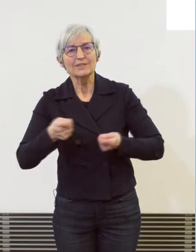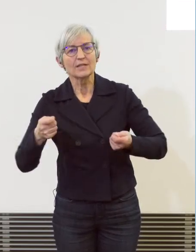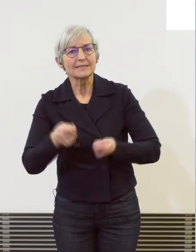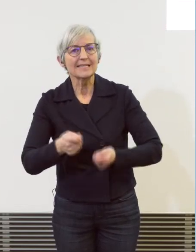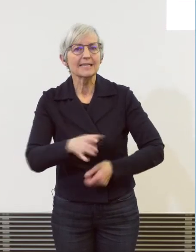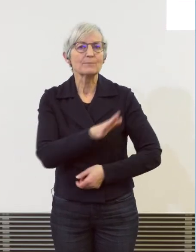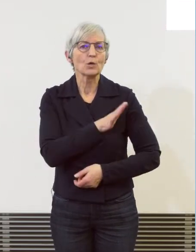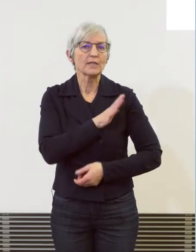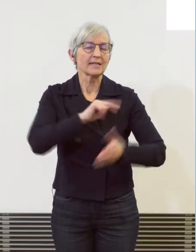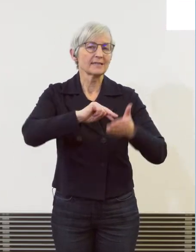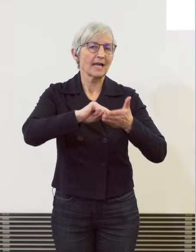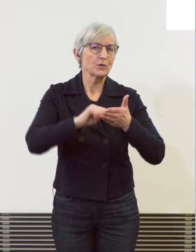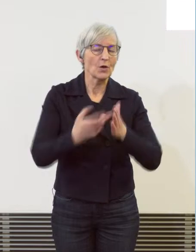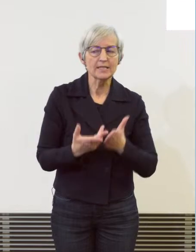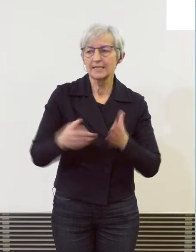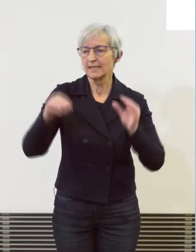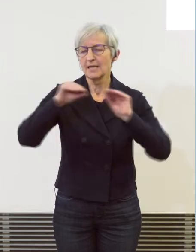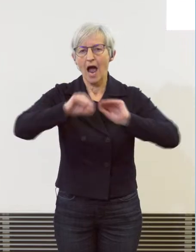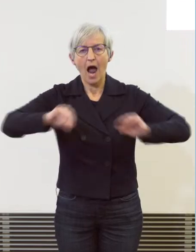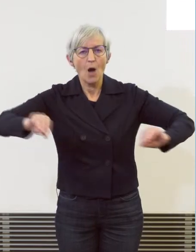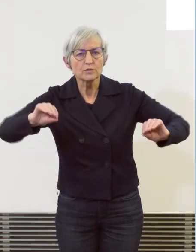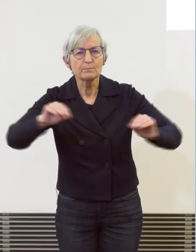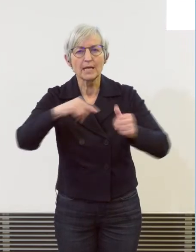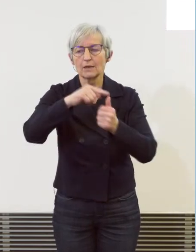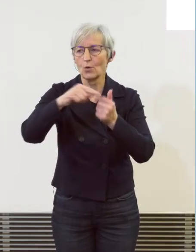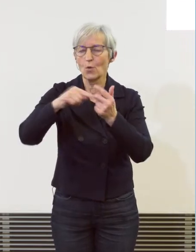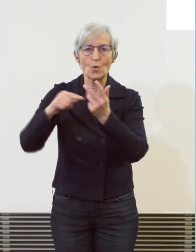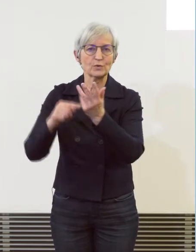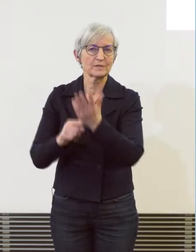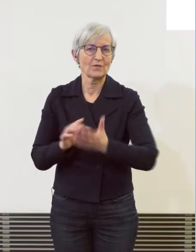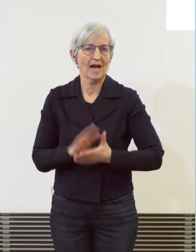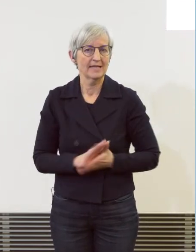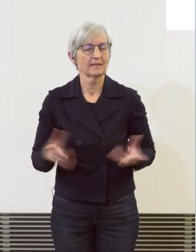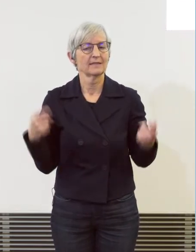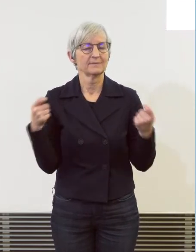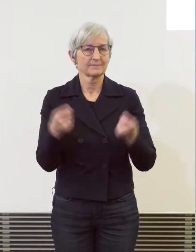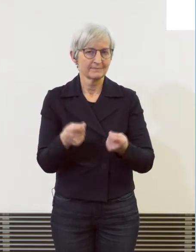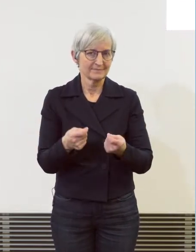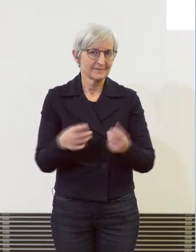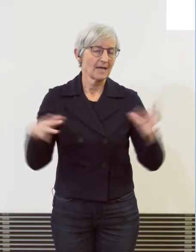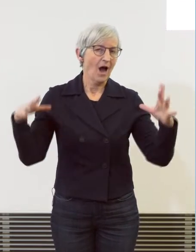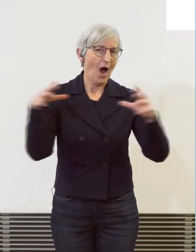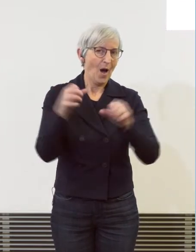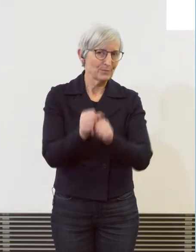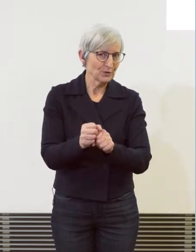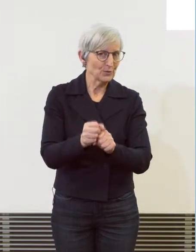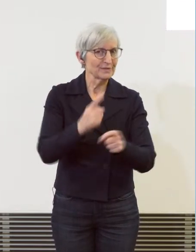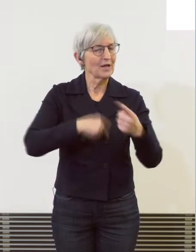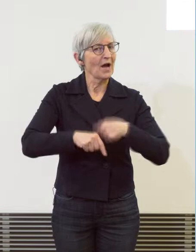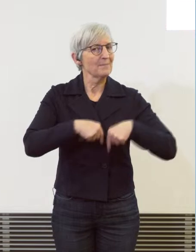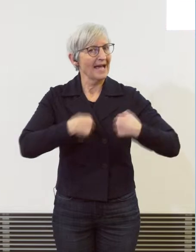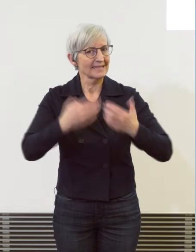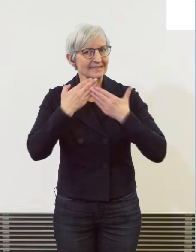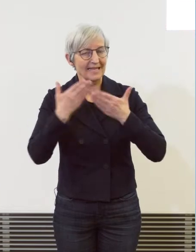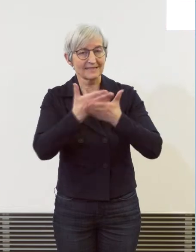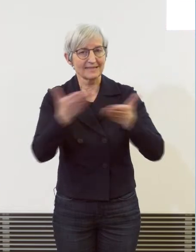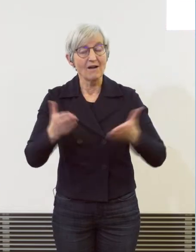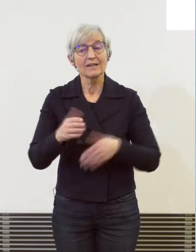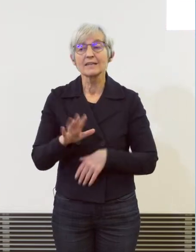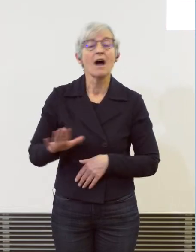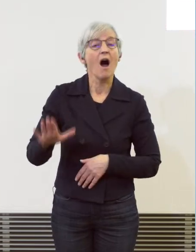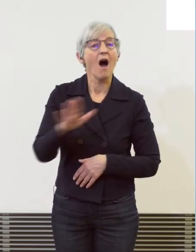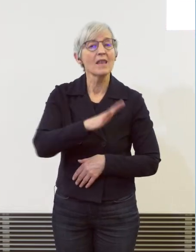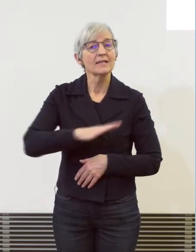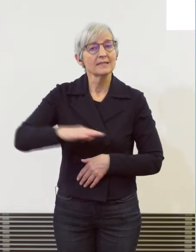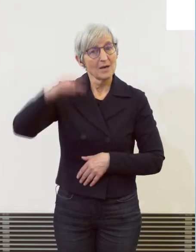Ausbildungsinfrastruktur. Und ich möchte abschliessend einfach nochmal ganz, ganz herzlich danken allen Polizistinnen und Polizisten, nicht nur